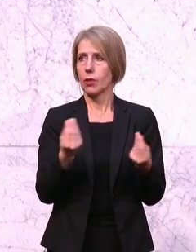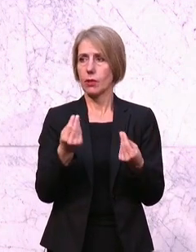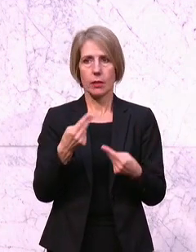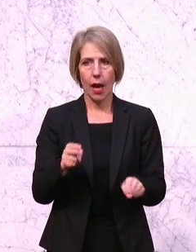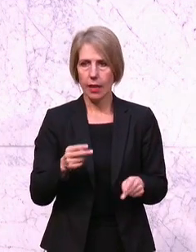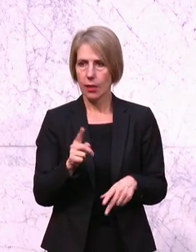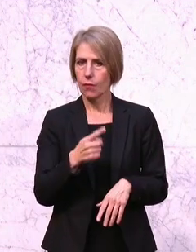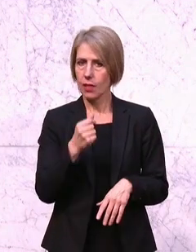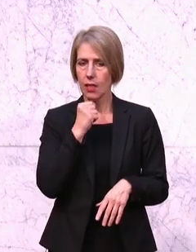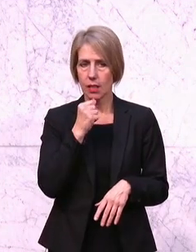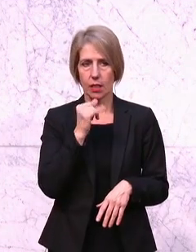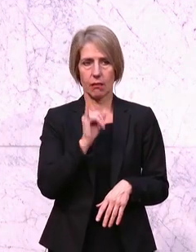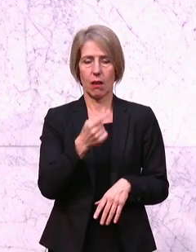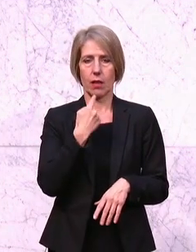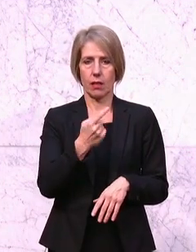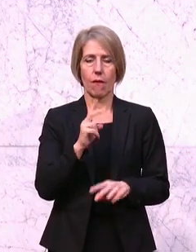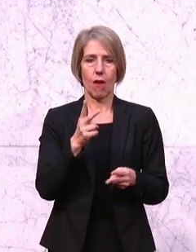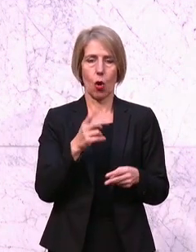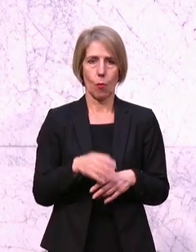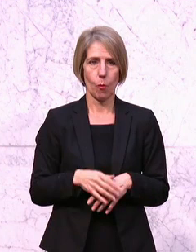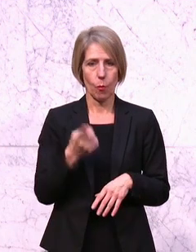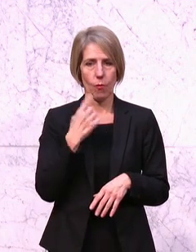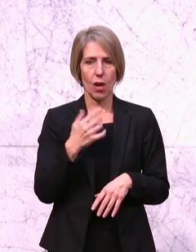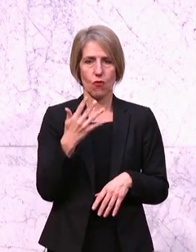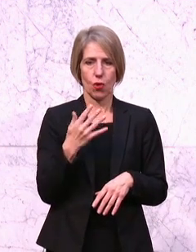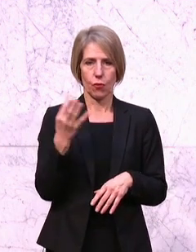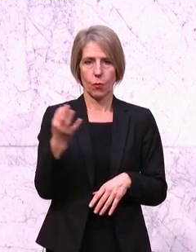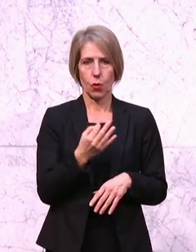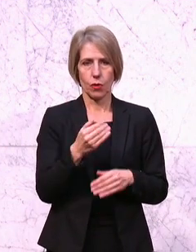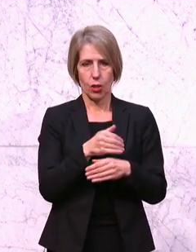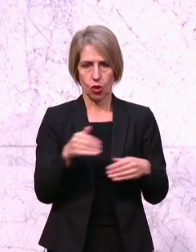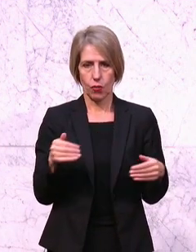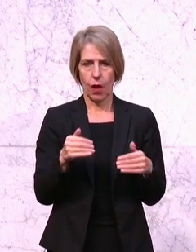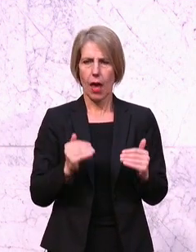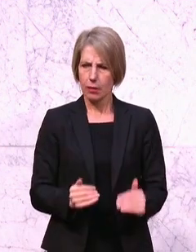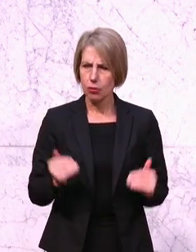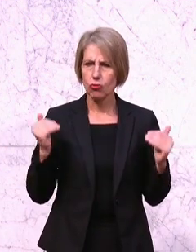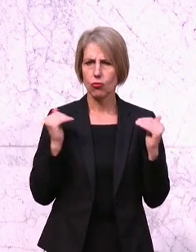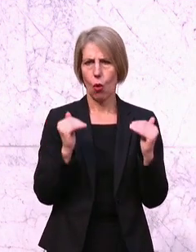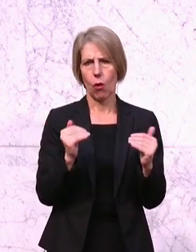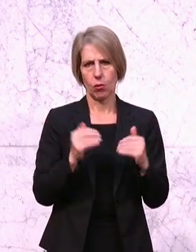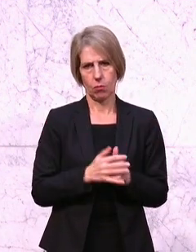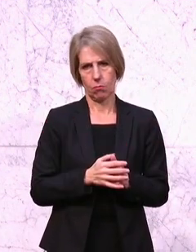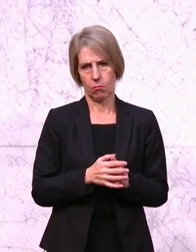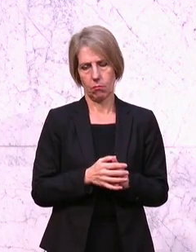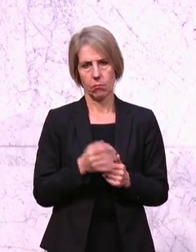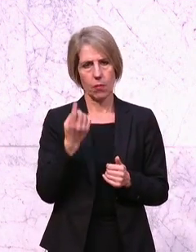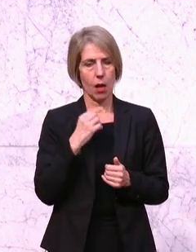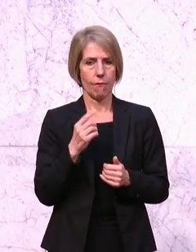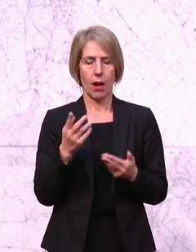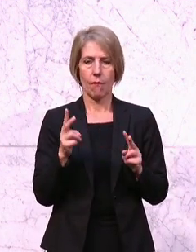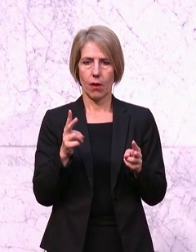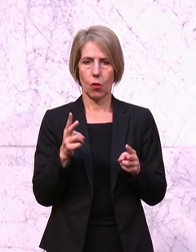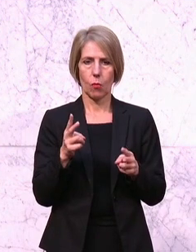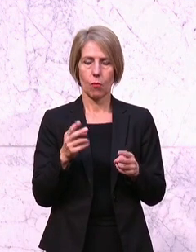zustimmen, weil die 5-Prozent-Schwelle zu hoch ist, weil wir einen